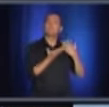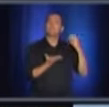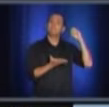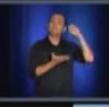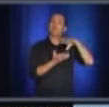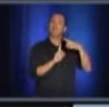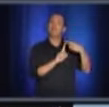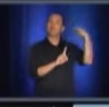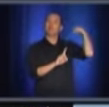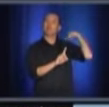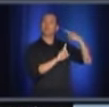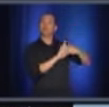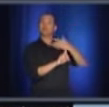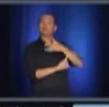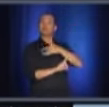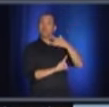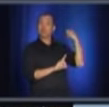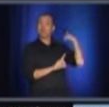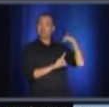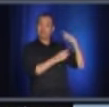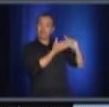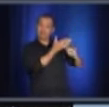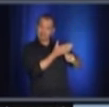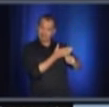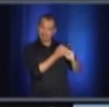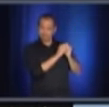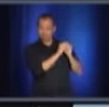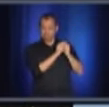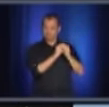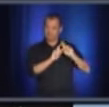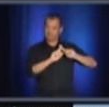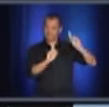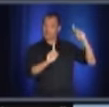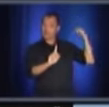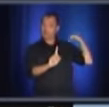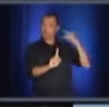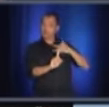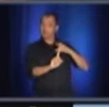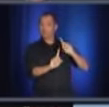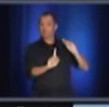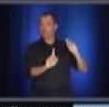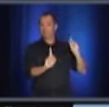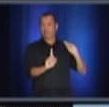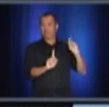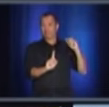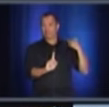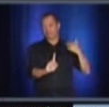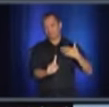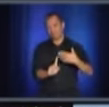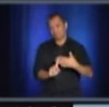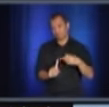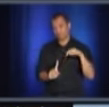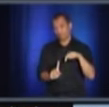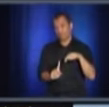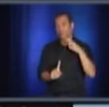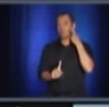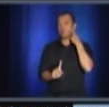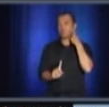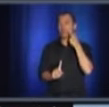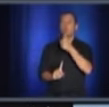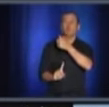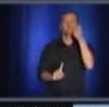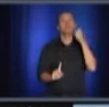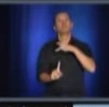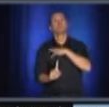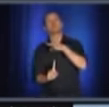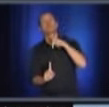juin et aujourd'hui, il s'est passé des choses. On a appris toutes sortes de choses. On voit ce qui se passe dans les autres provinces, dans les autres parties